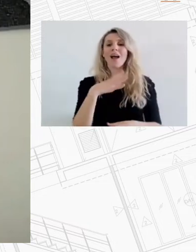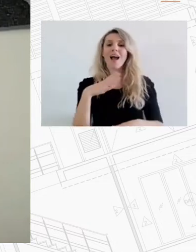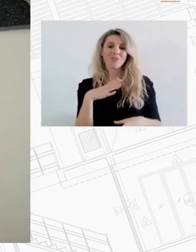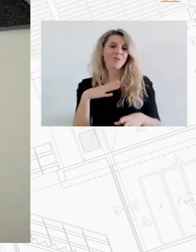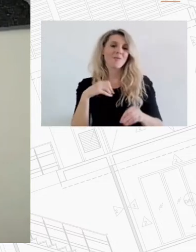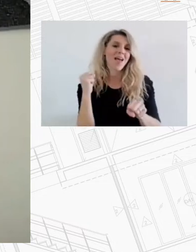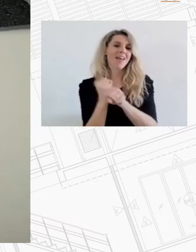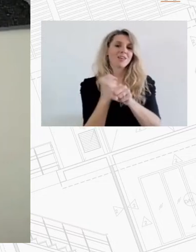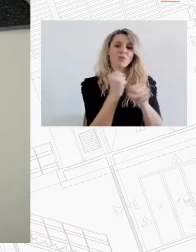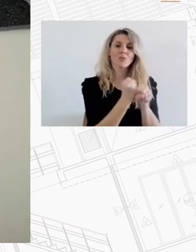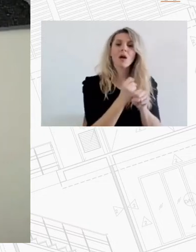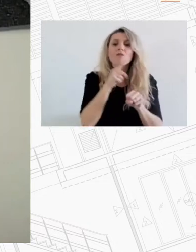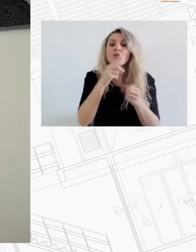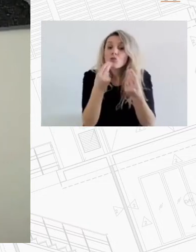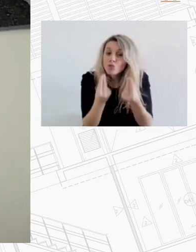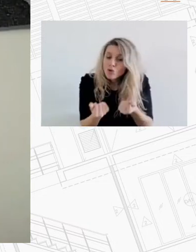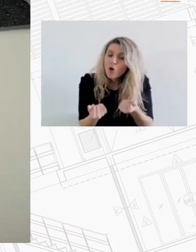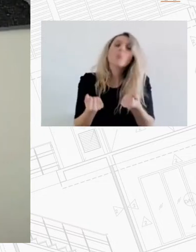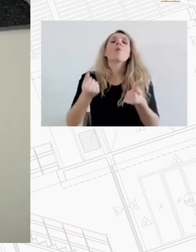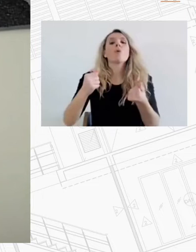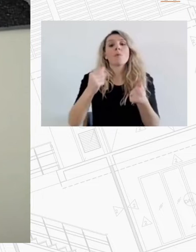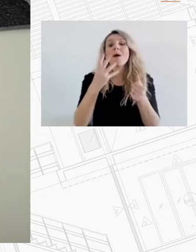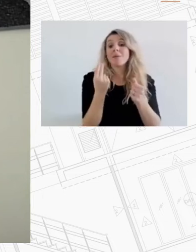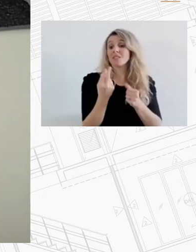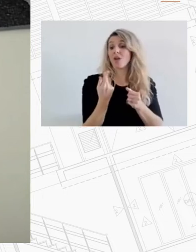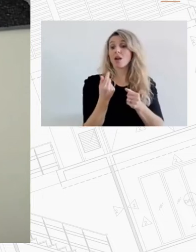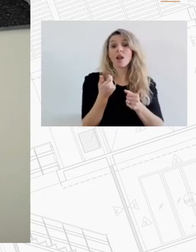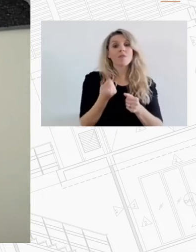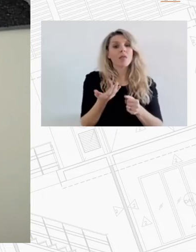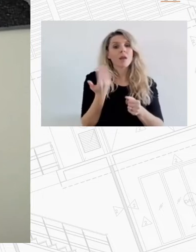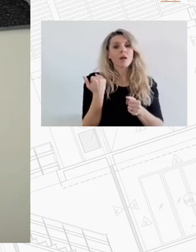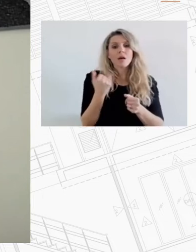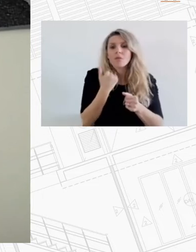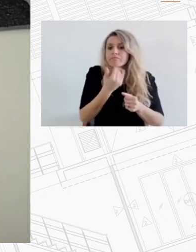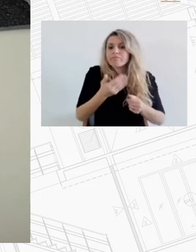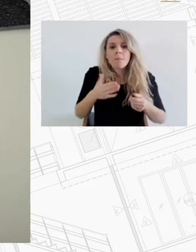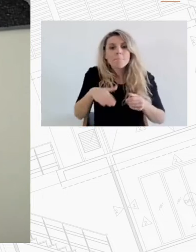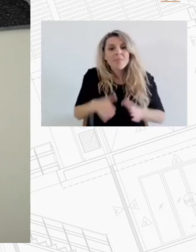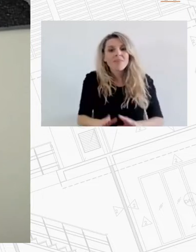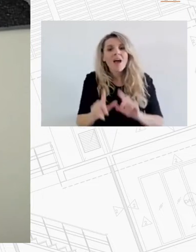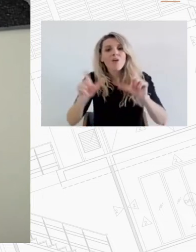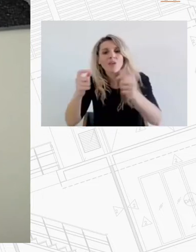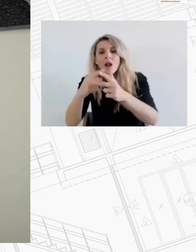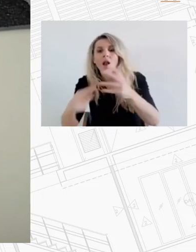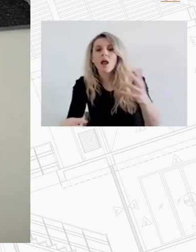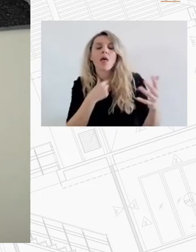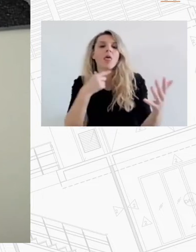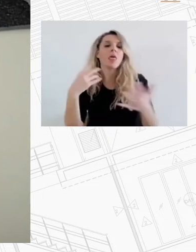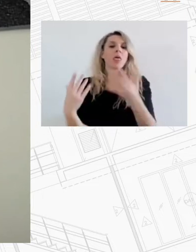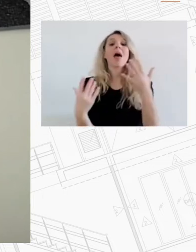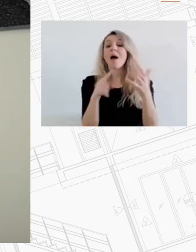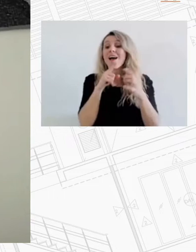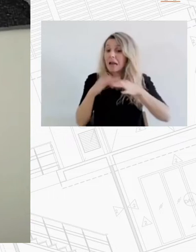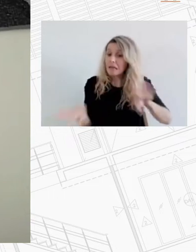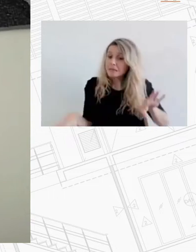και στο δημογραφικό πρόβλημα και στην υπογεννητικότητα Ιδιαίτερα την περίοδο της οικονομικής κρίσης αλλά και σήμερα με την